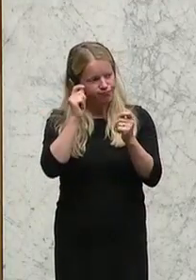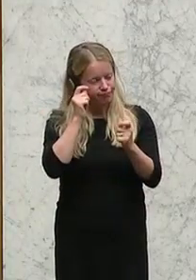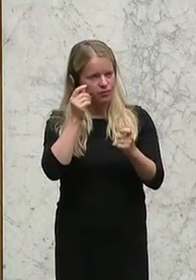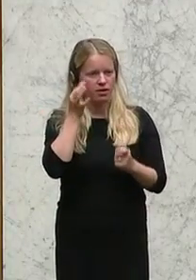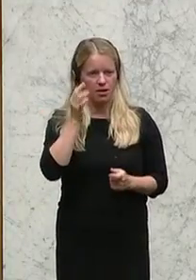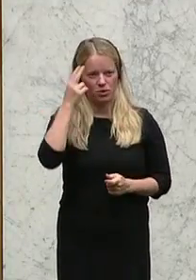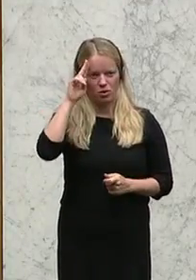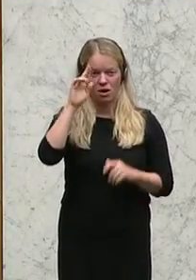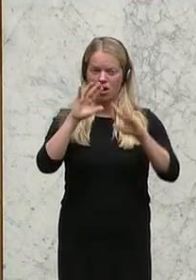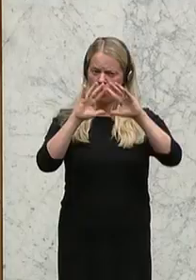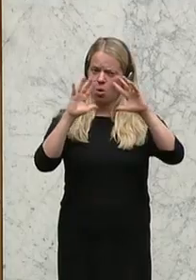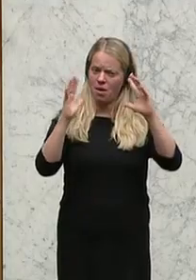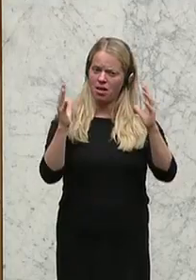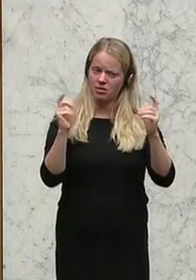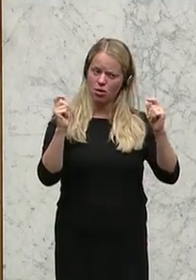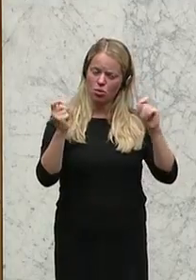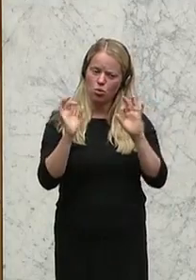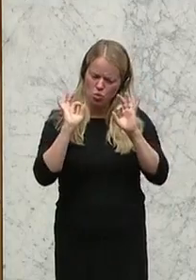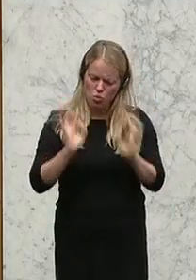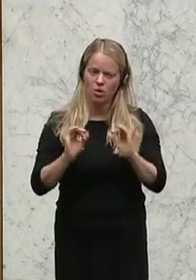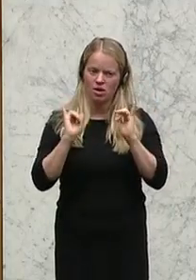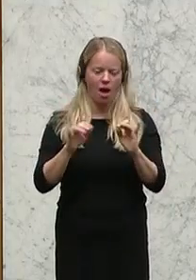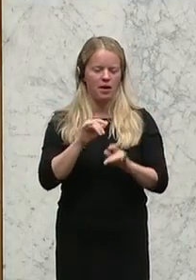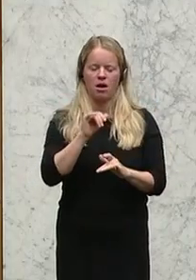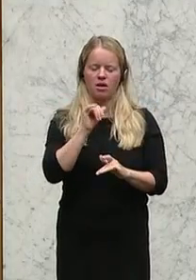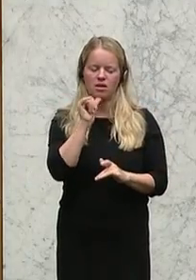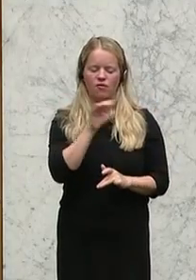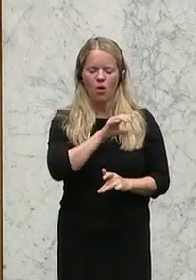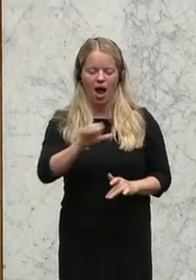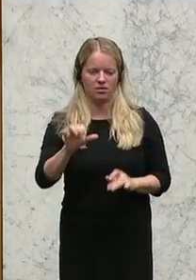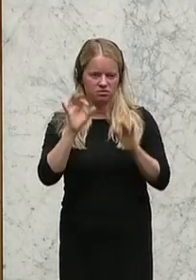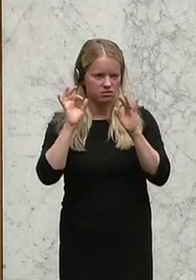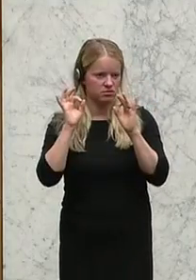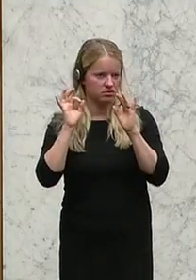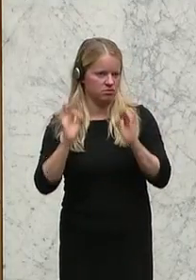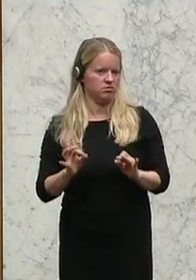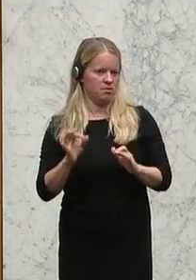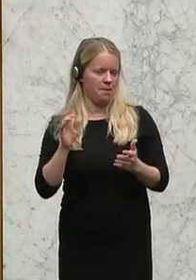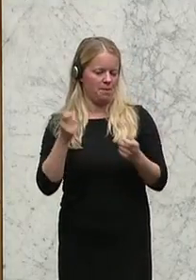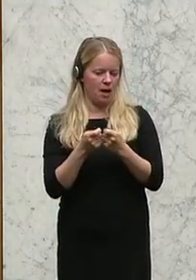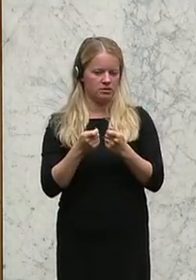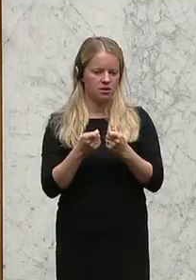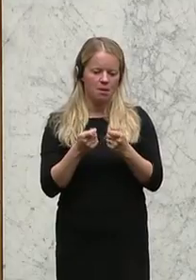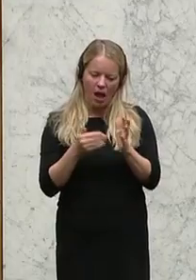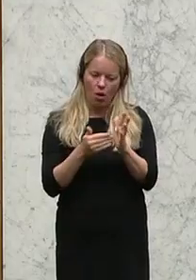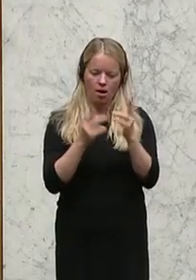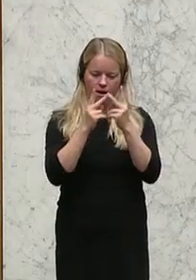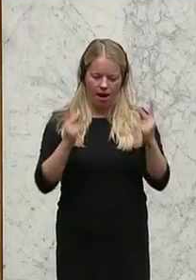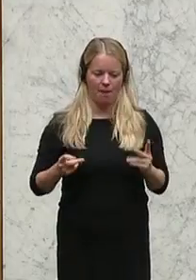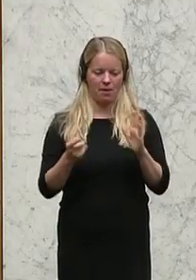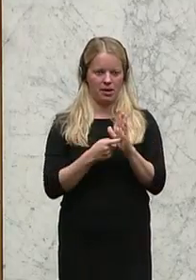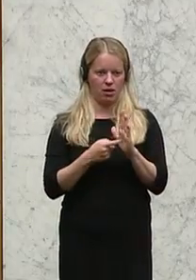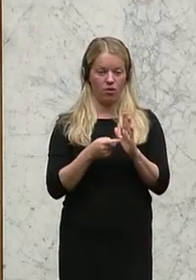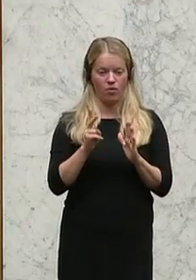gut, aber es ist nicht das Allheilrezept. Globalisierung ohne Rahmenbedingungen bringt viele, viele